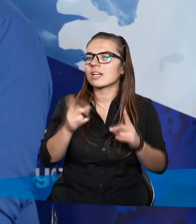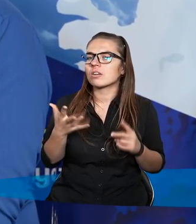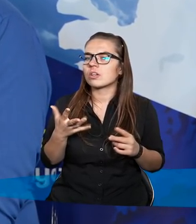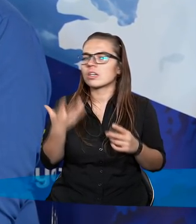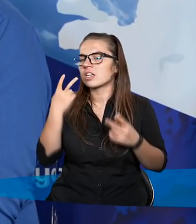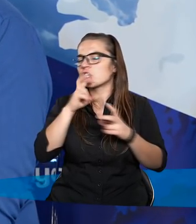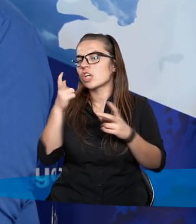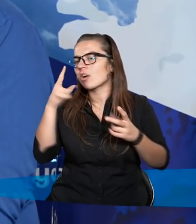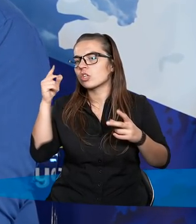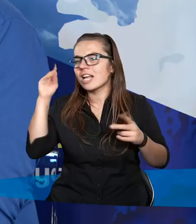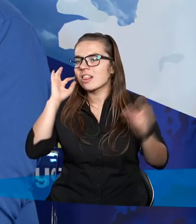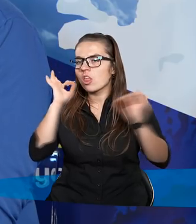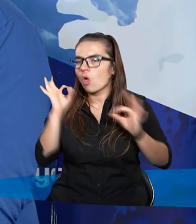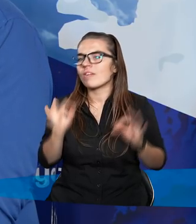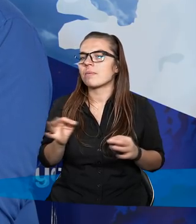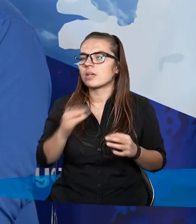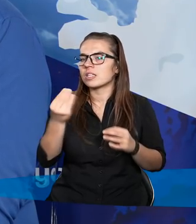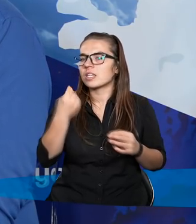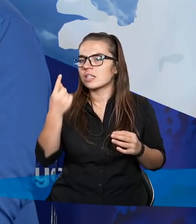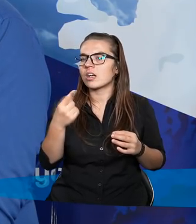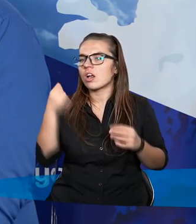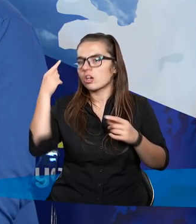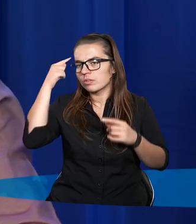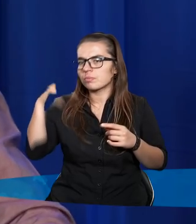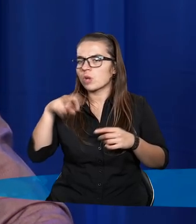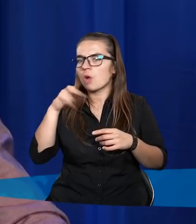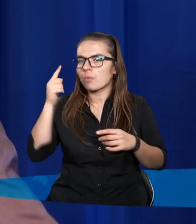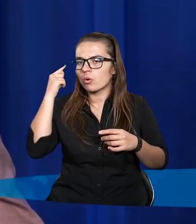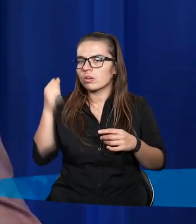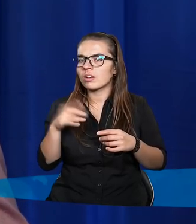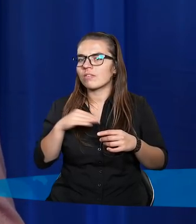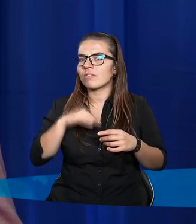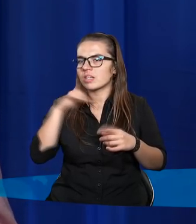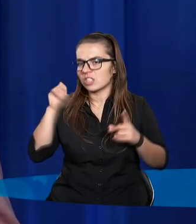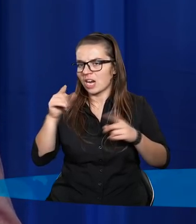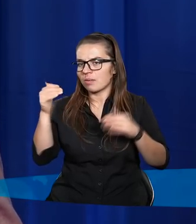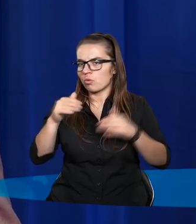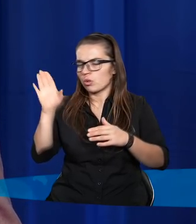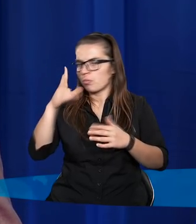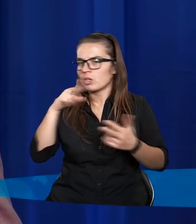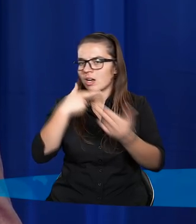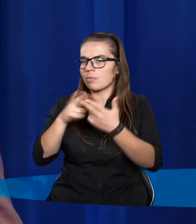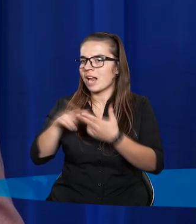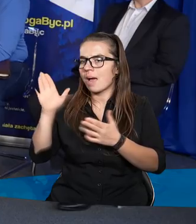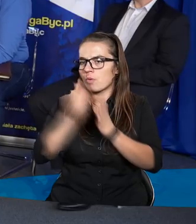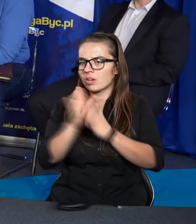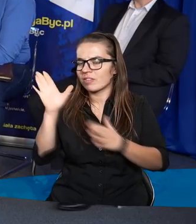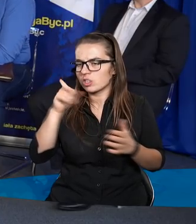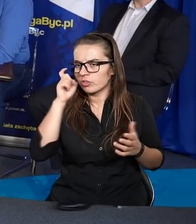nie dowiemy. Natomiast jeszcze jedna rzecz chodzi mi po głowie. Czy może być tak, że Pan Bóg nie odpowiada na modlitwę człowieka?